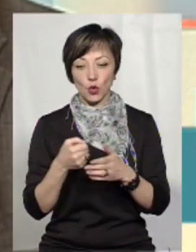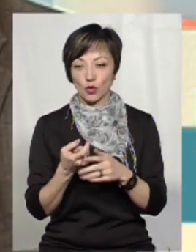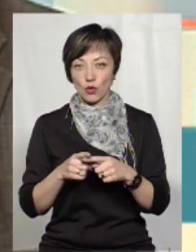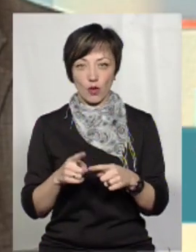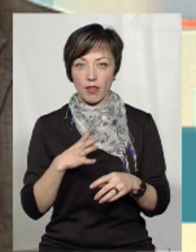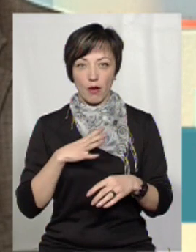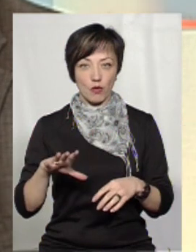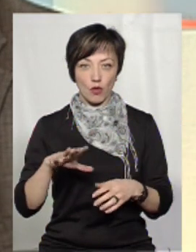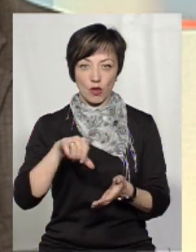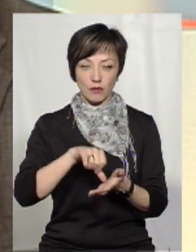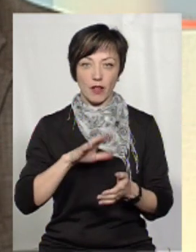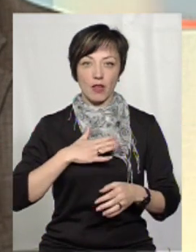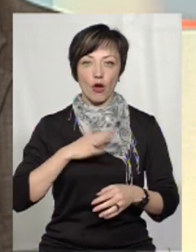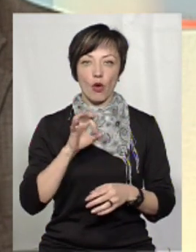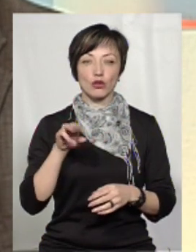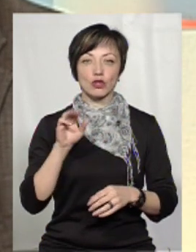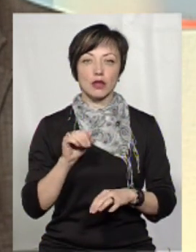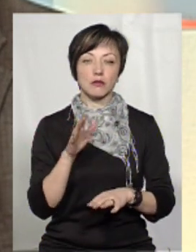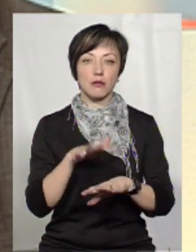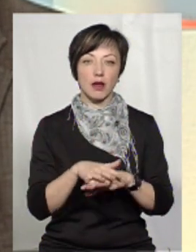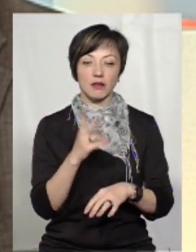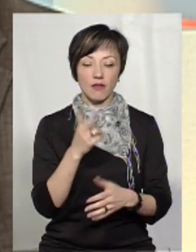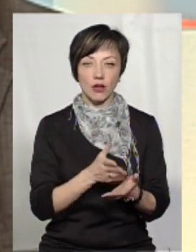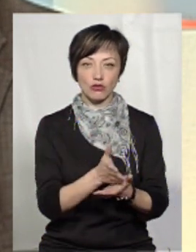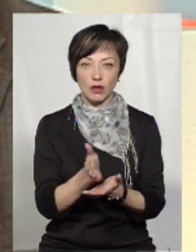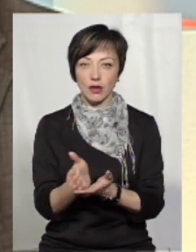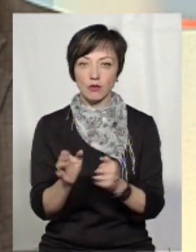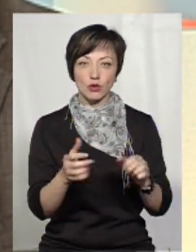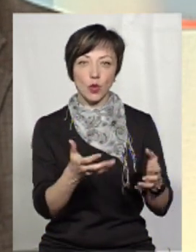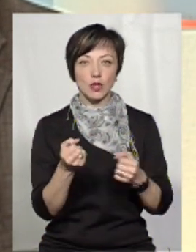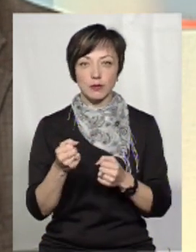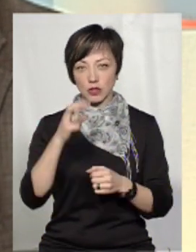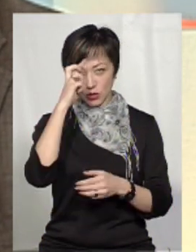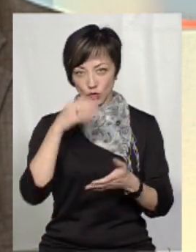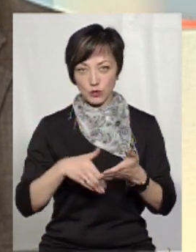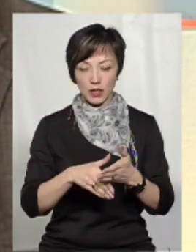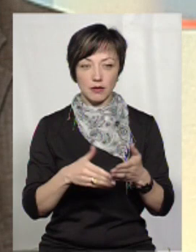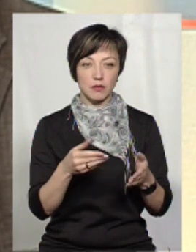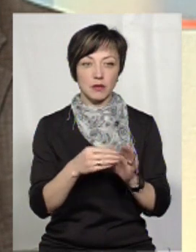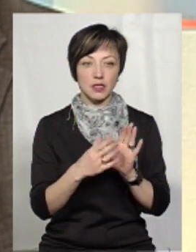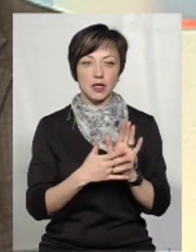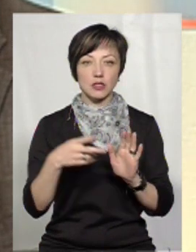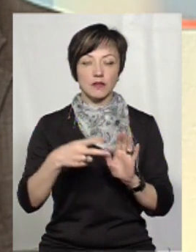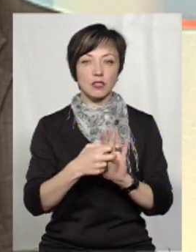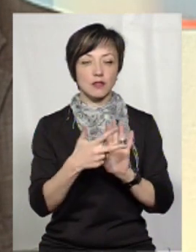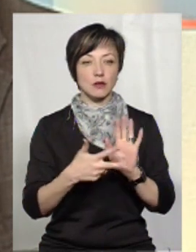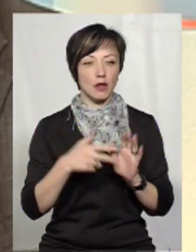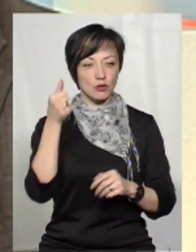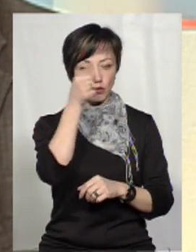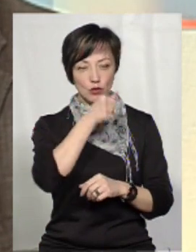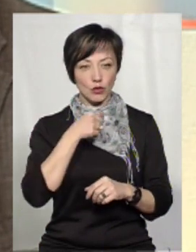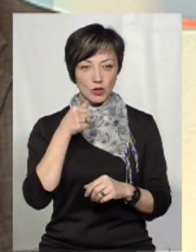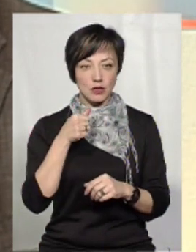цього вони були клієнтами Ощадбанку. Є два шляхи, яким вони можуть отримати субсидію, яка їм призначена у 2018 році.